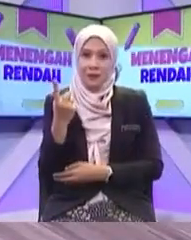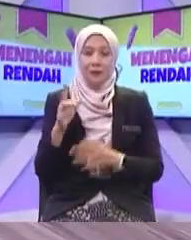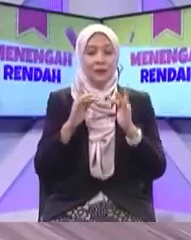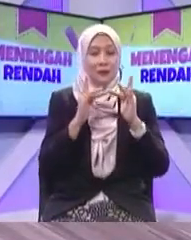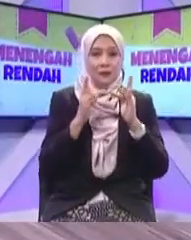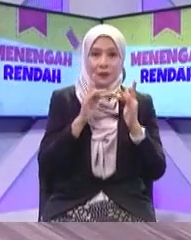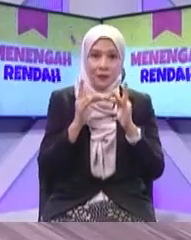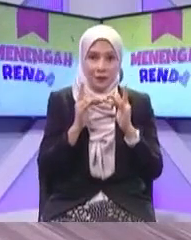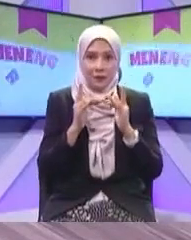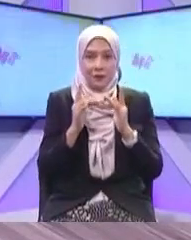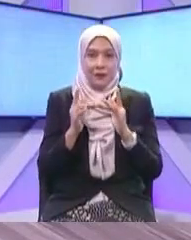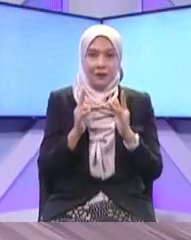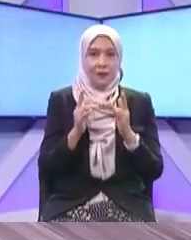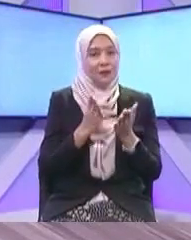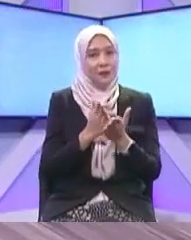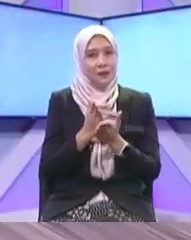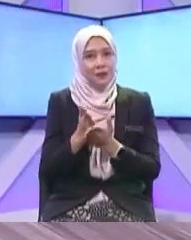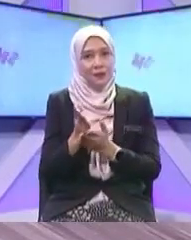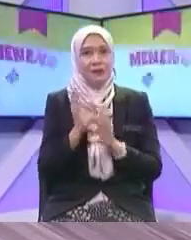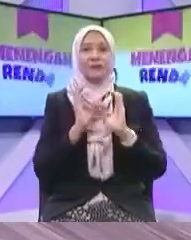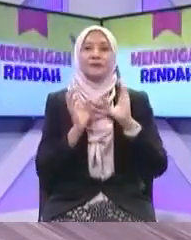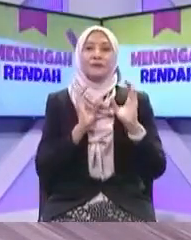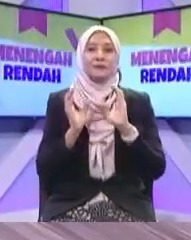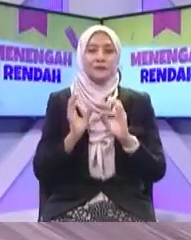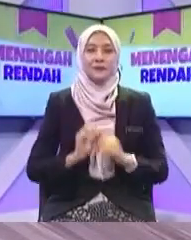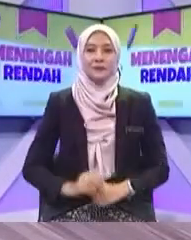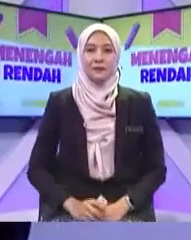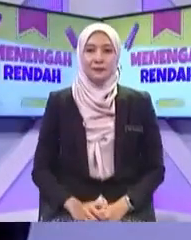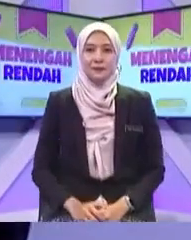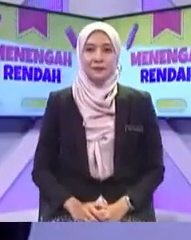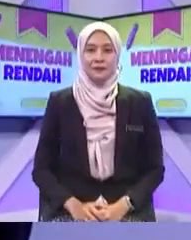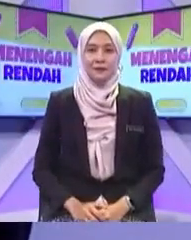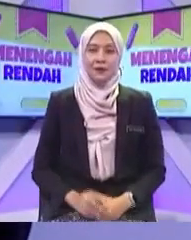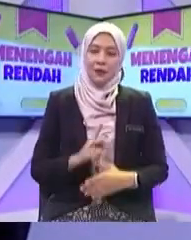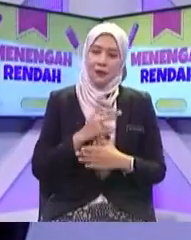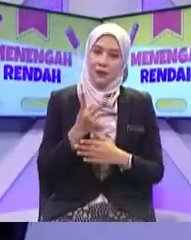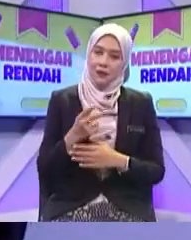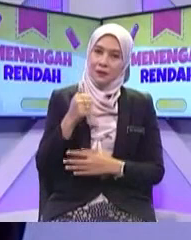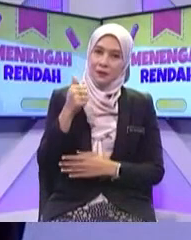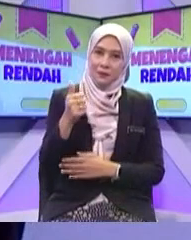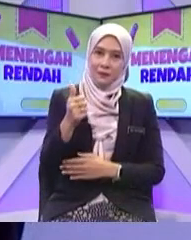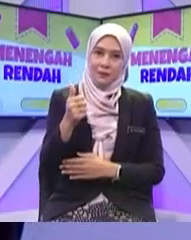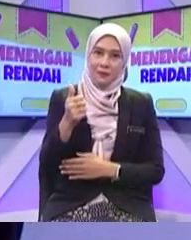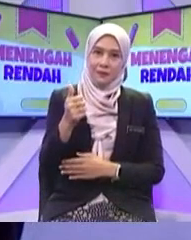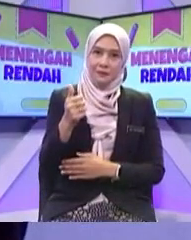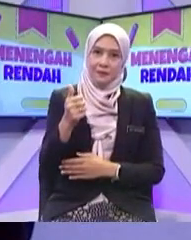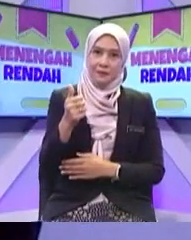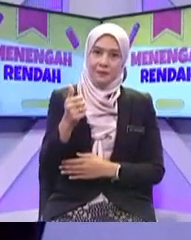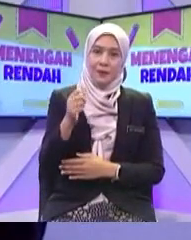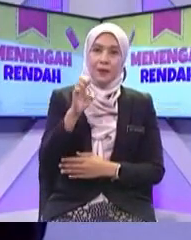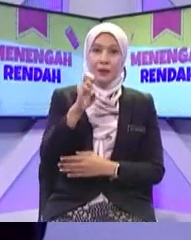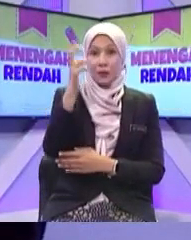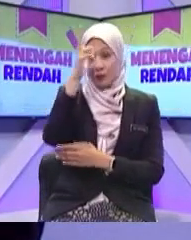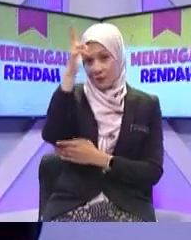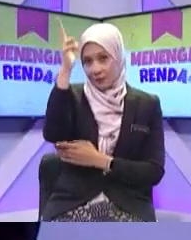Secara maya Okey menggunakan telekomunikasi Okey seterusnya adalah Kesan positif yang seterusnya E-Kerajaan